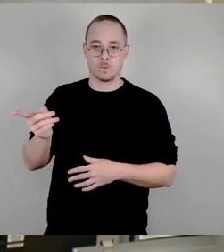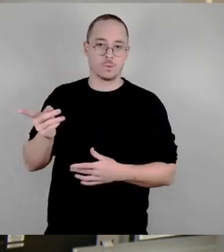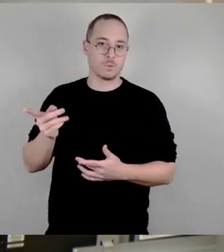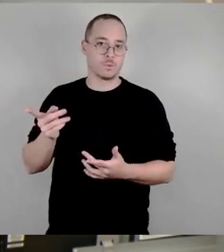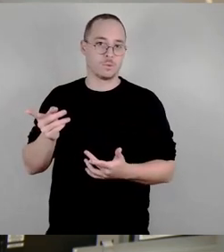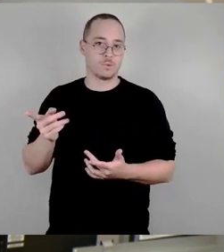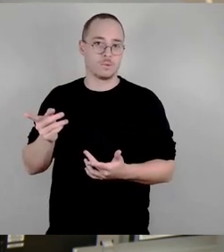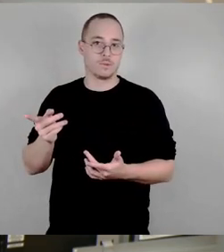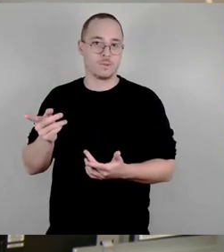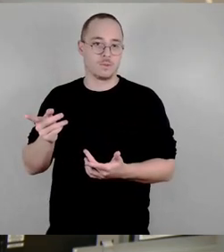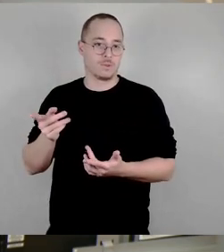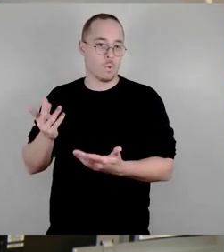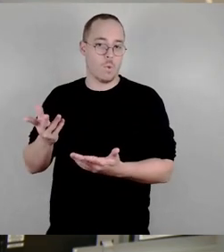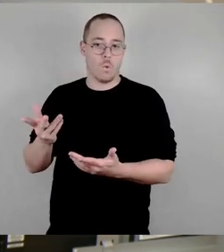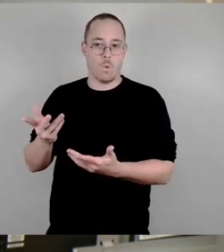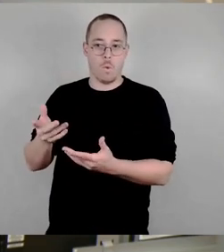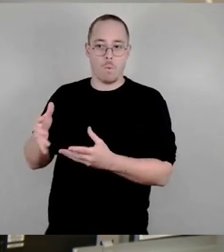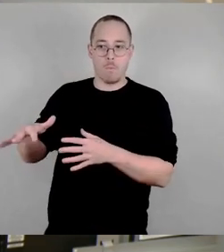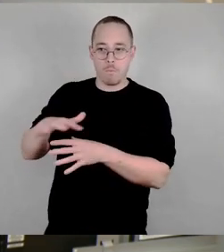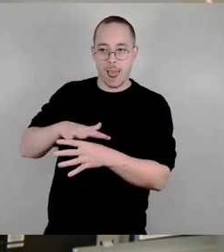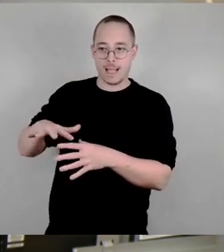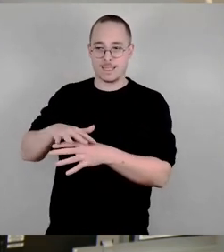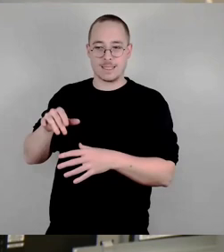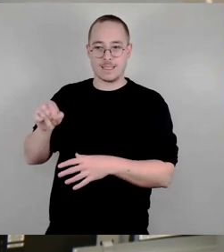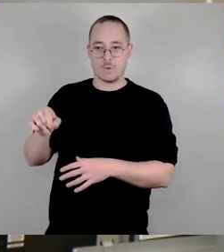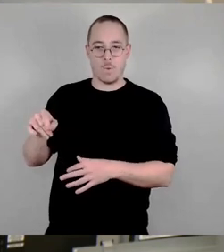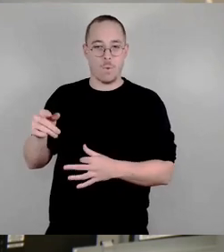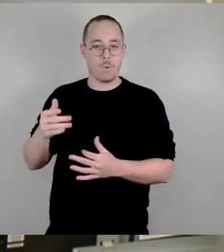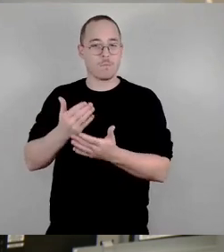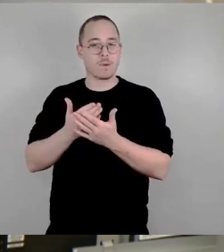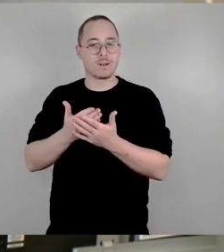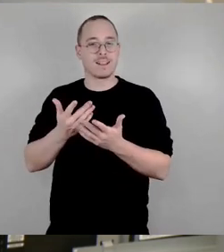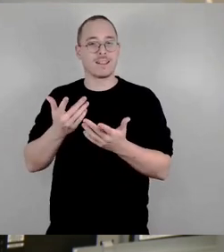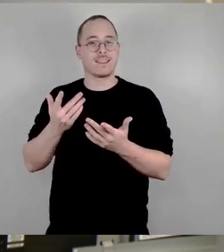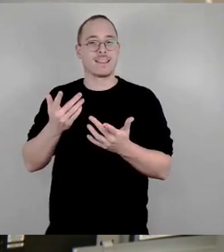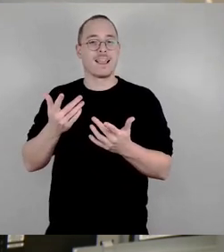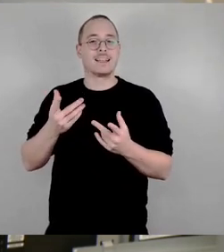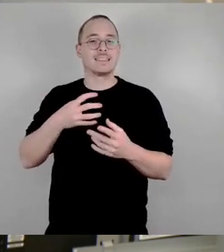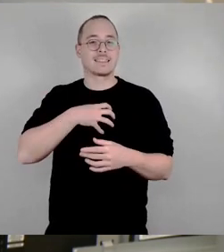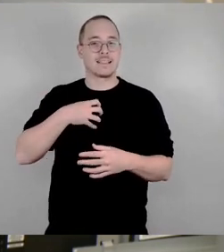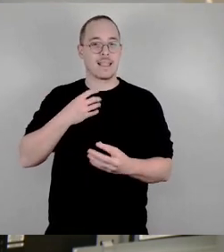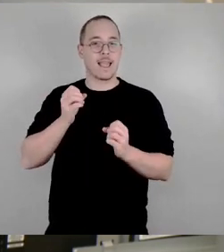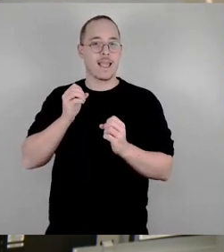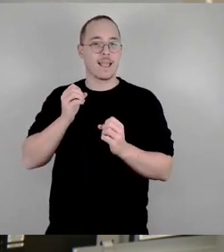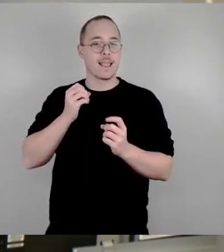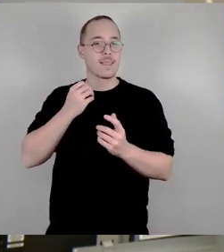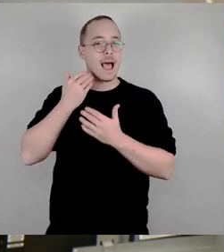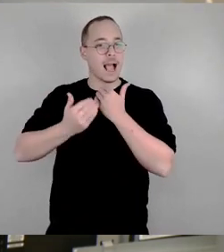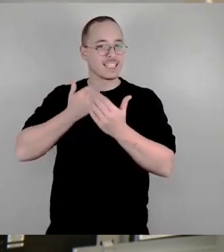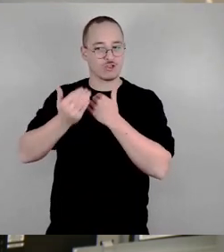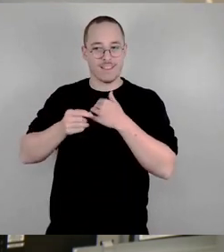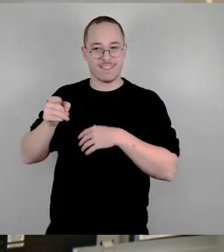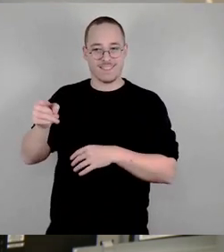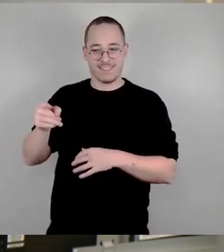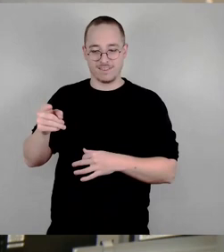gleichsten Menschen am Kölzring sieht, ich verstehe, dass die Redaktion dann das nicht mehr ertragen